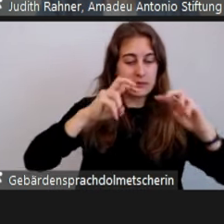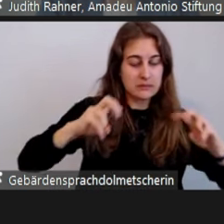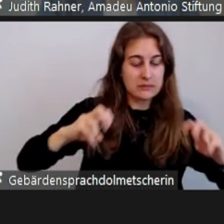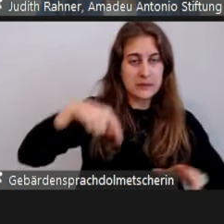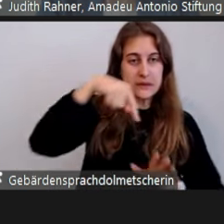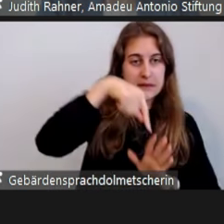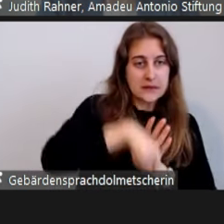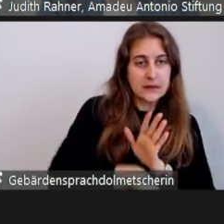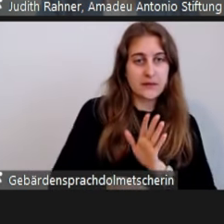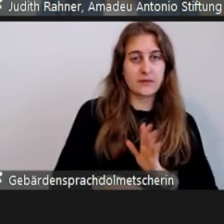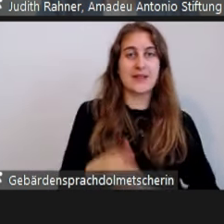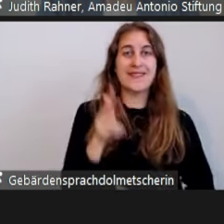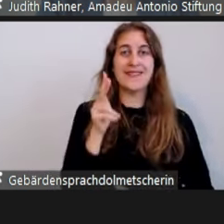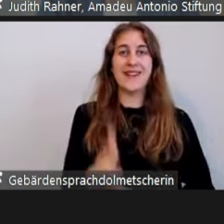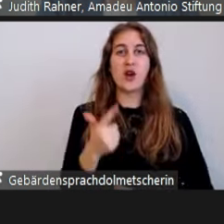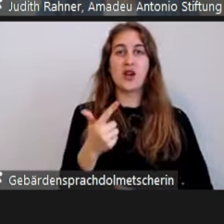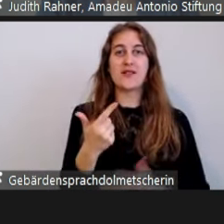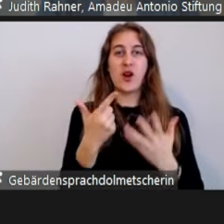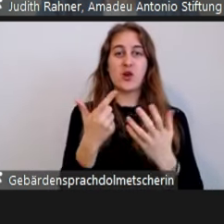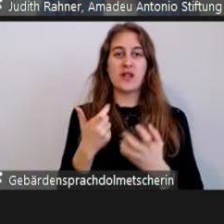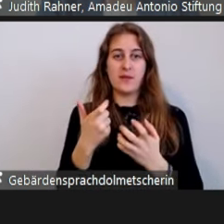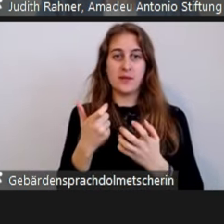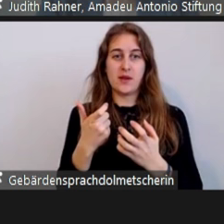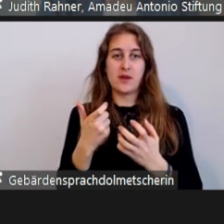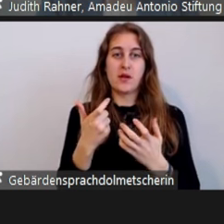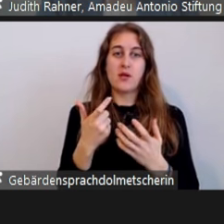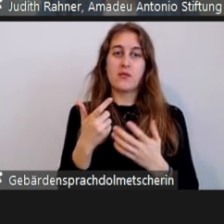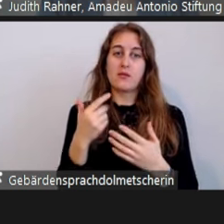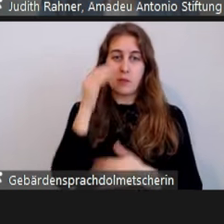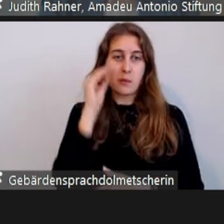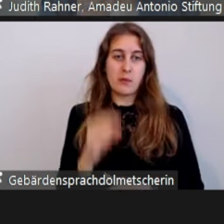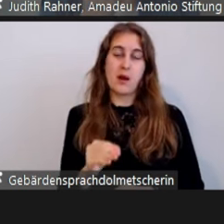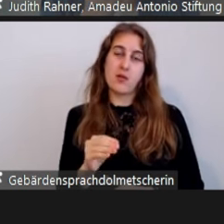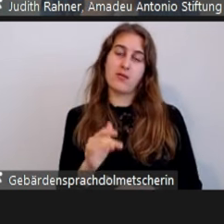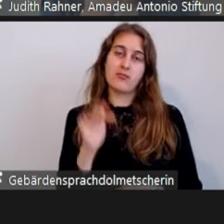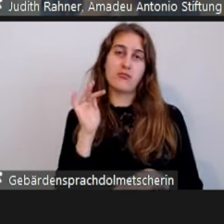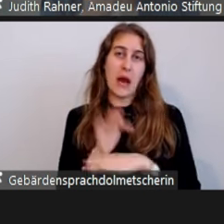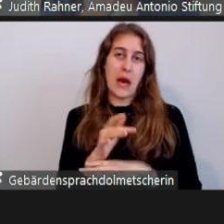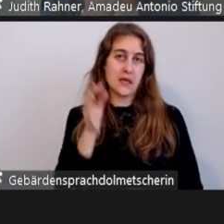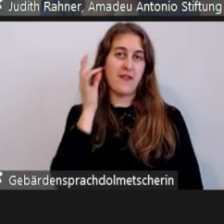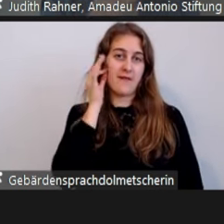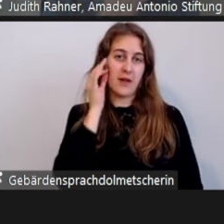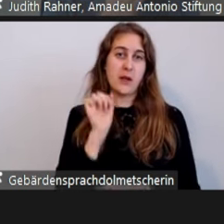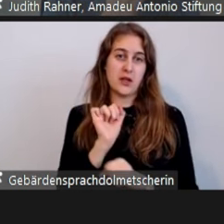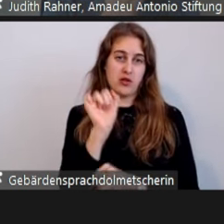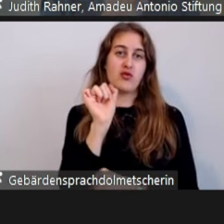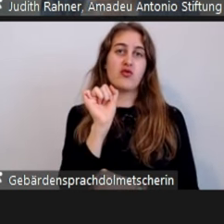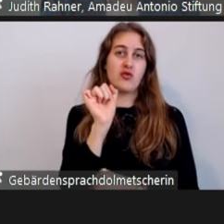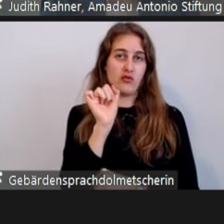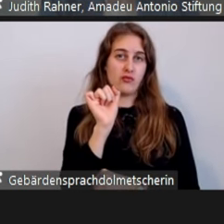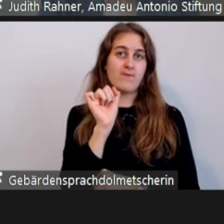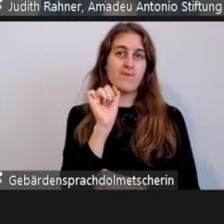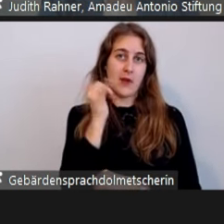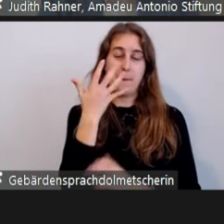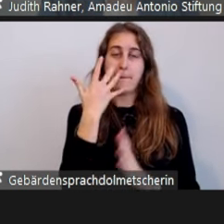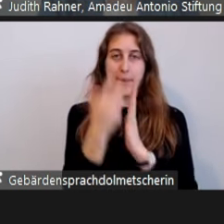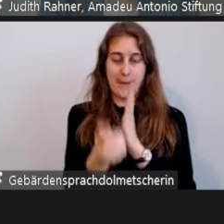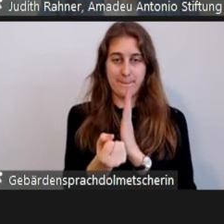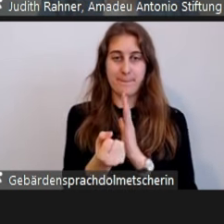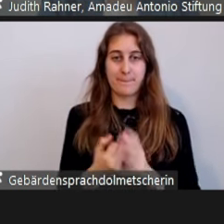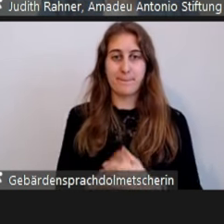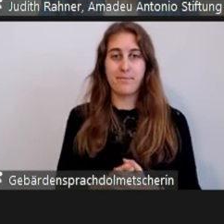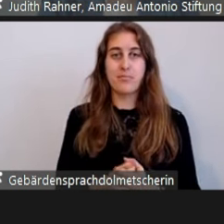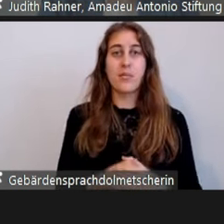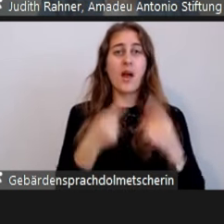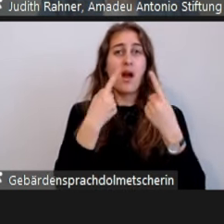372 als antifeministisch kategorisieren. Die anderen der validen Betroffenen Meldungen